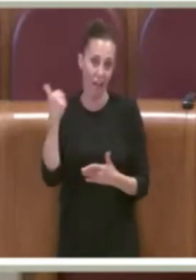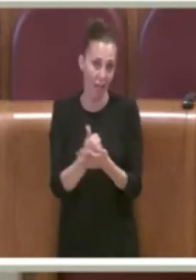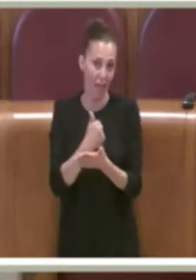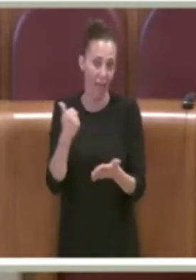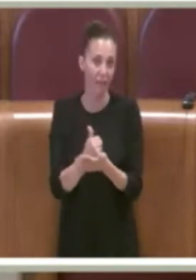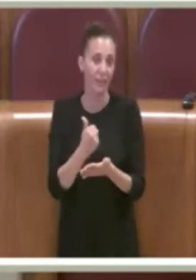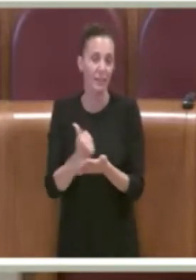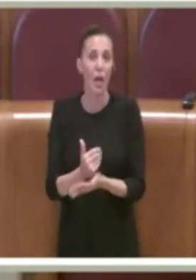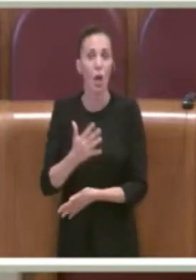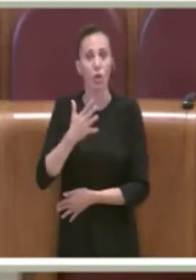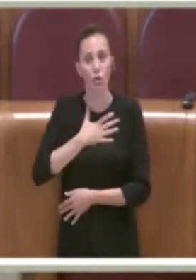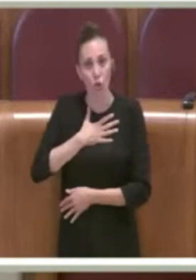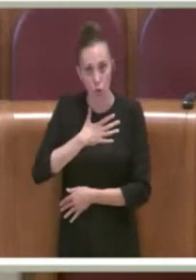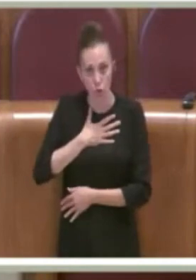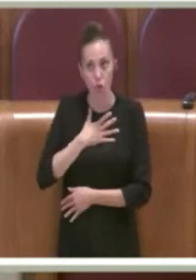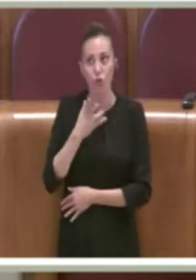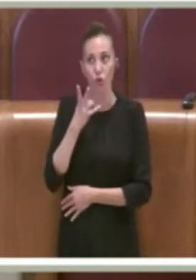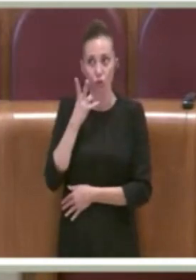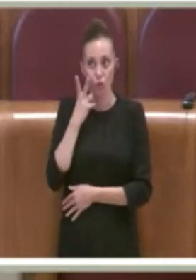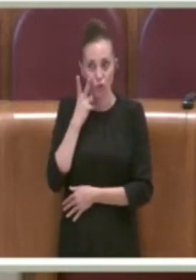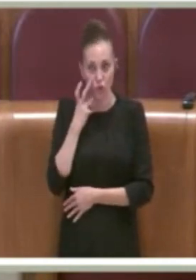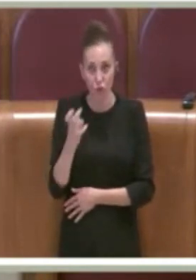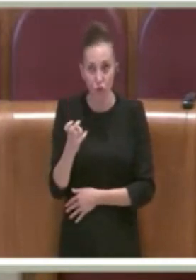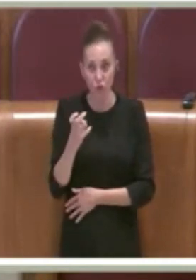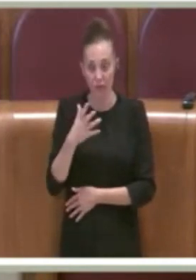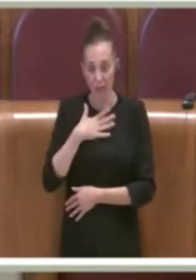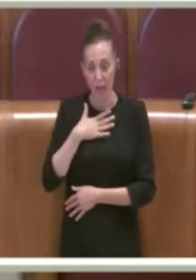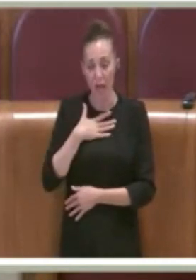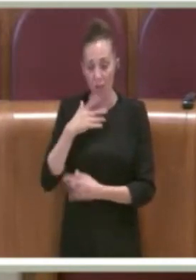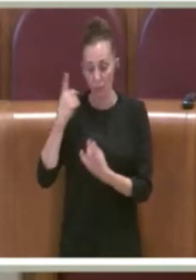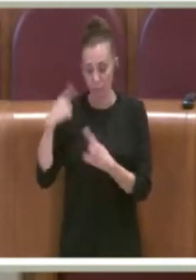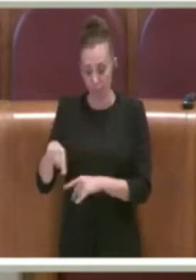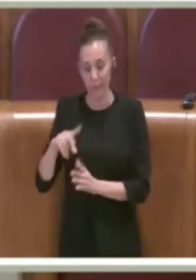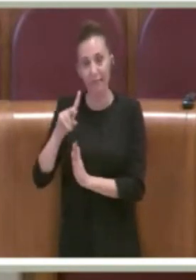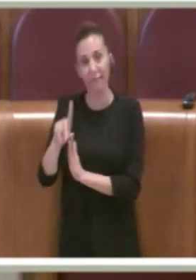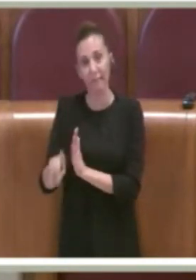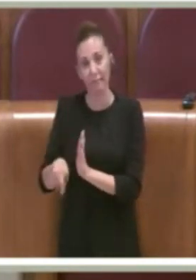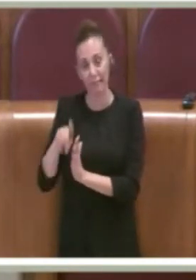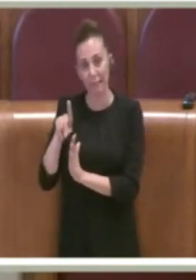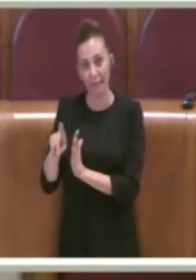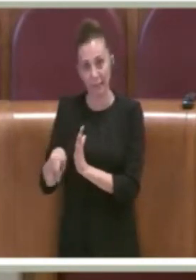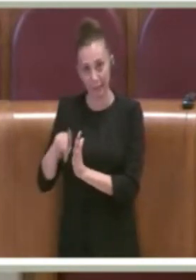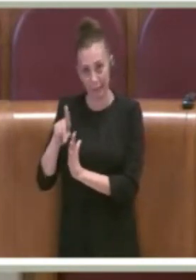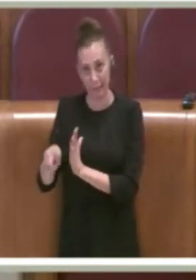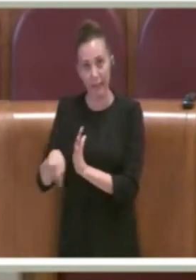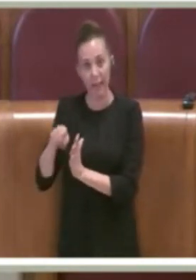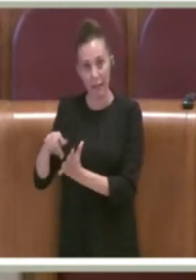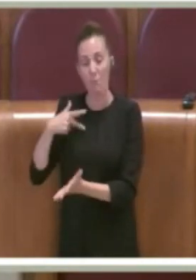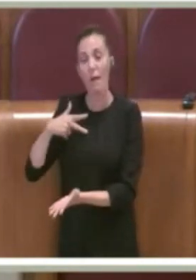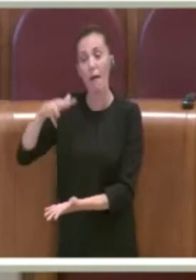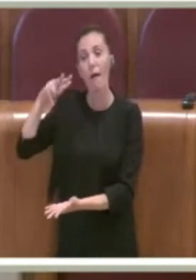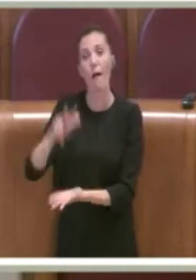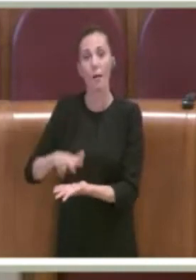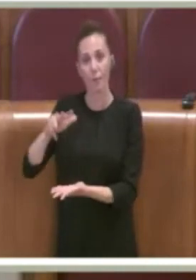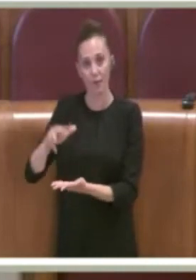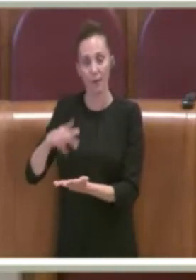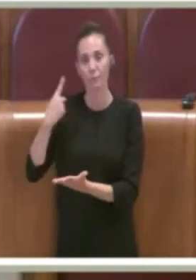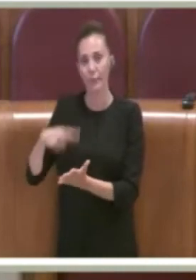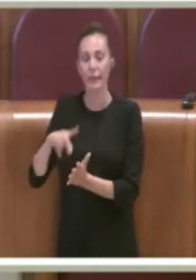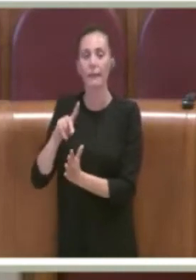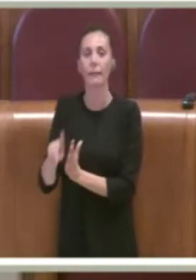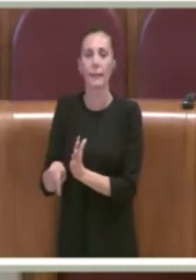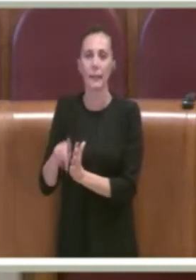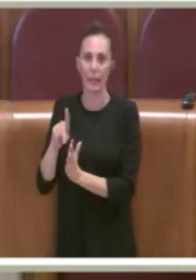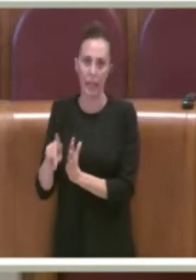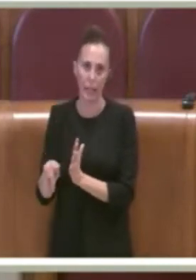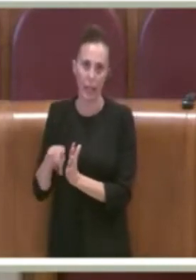Noi ci troviamo ovviamente ad approvare questa delibera, una delibera ovviamente